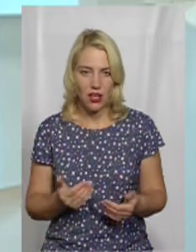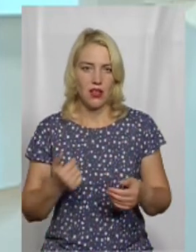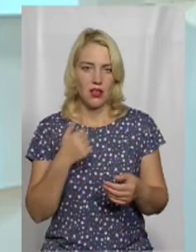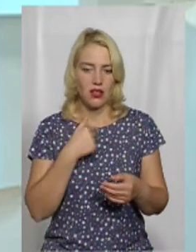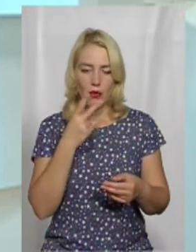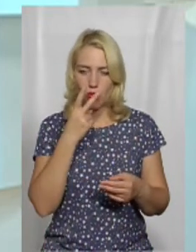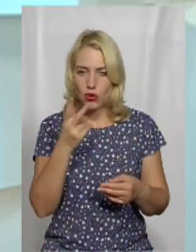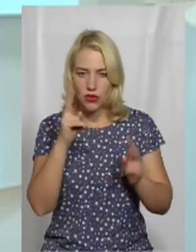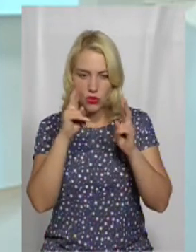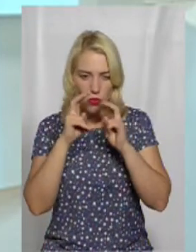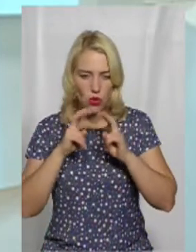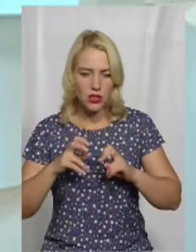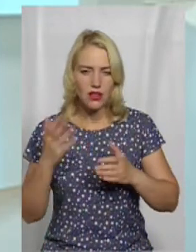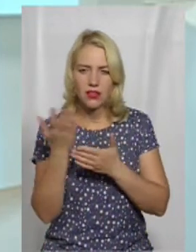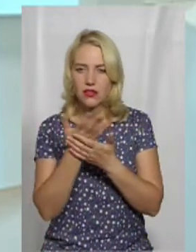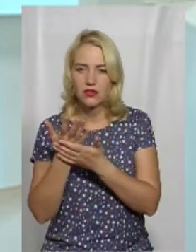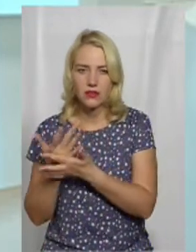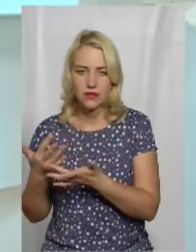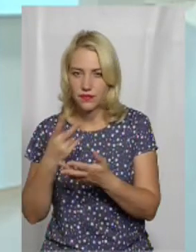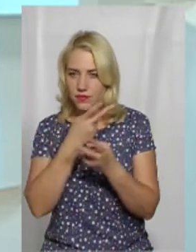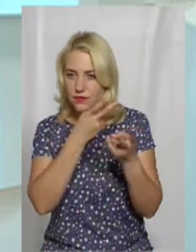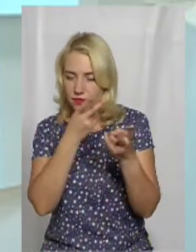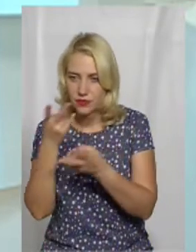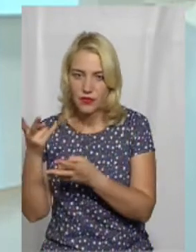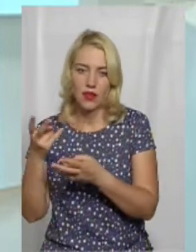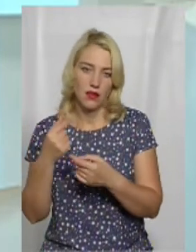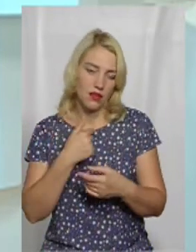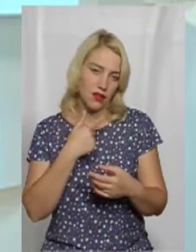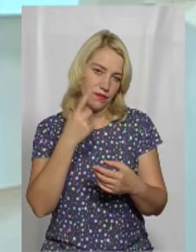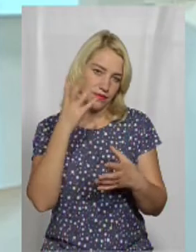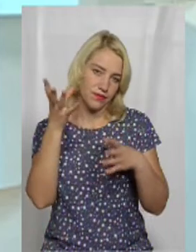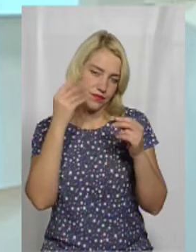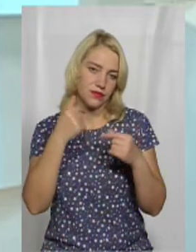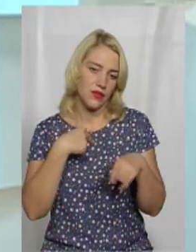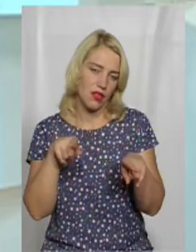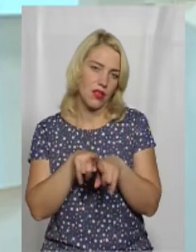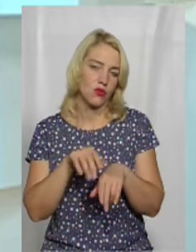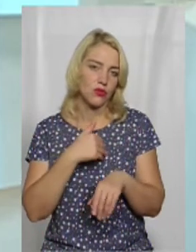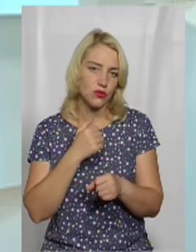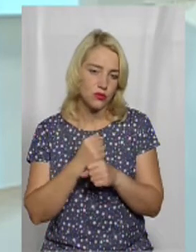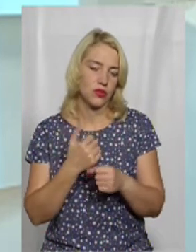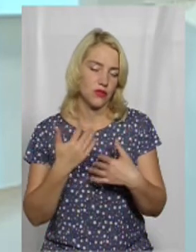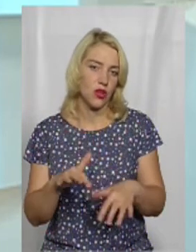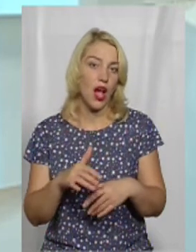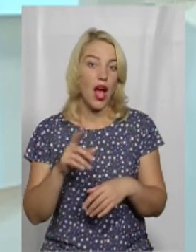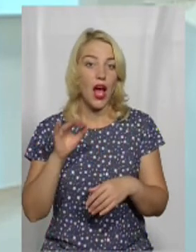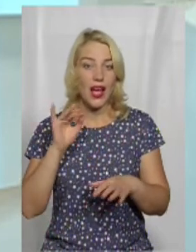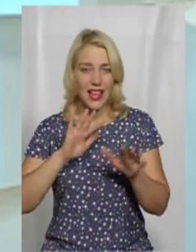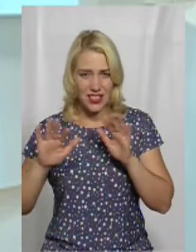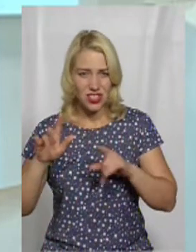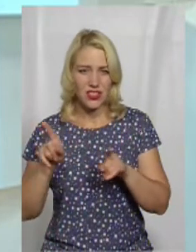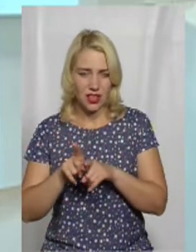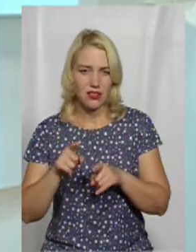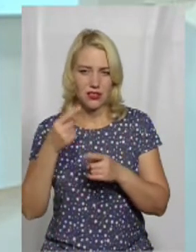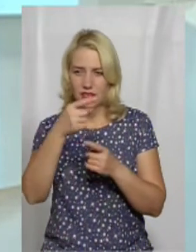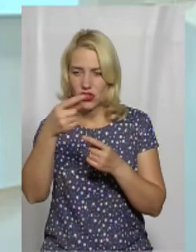я для себе здобув таку освіту от такого плана. Тобто це багато хто із режисерів так робив.